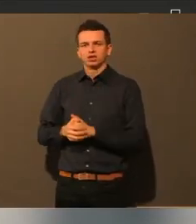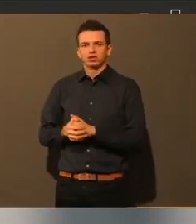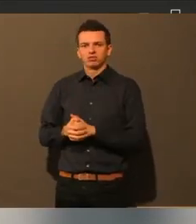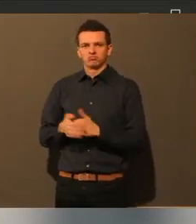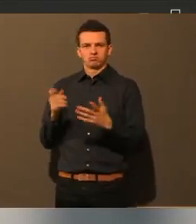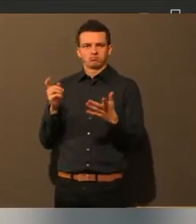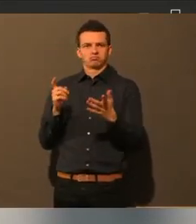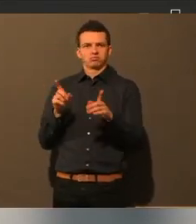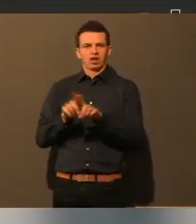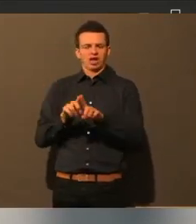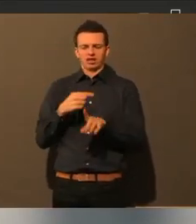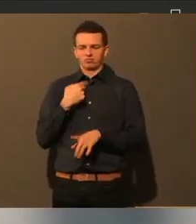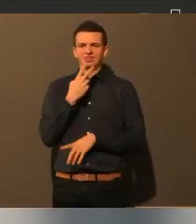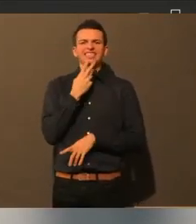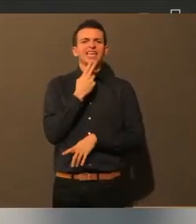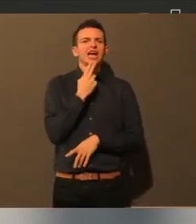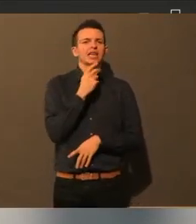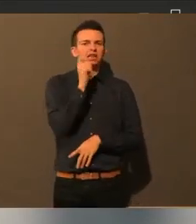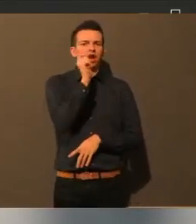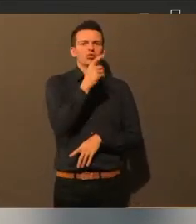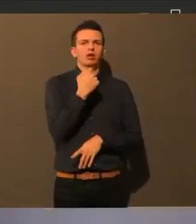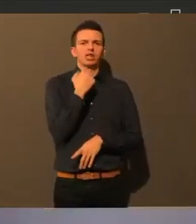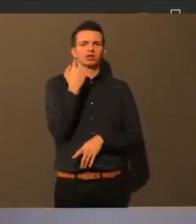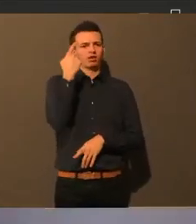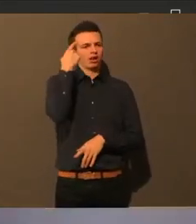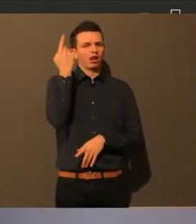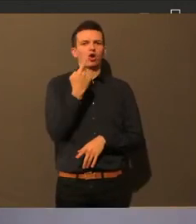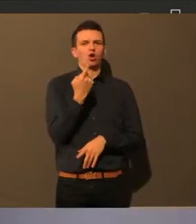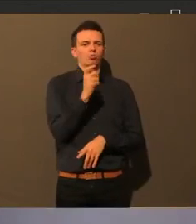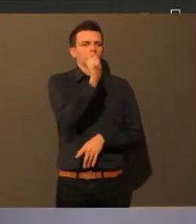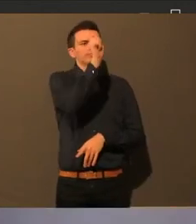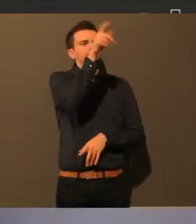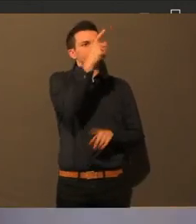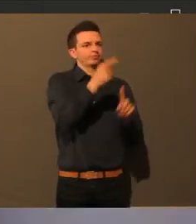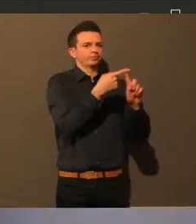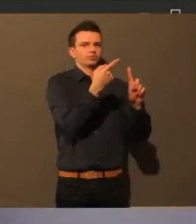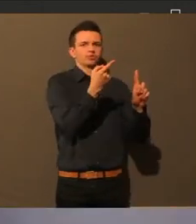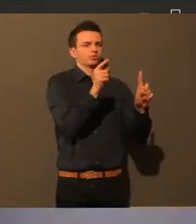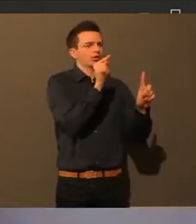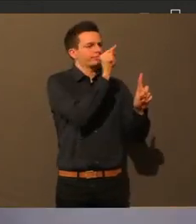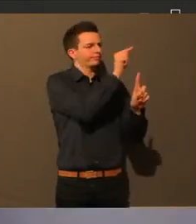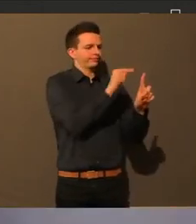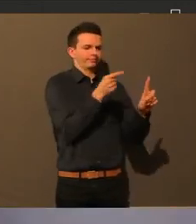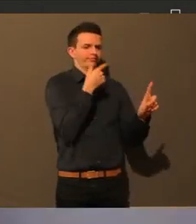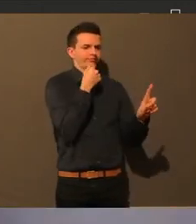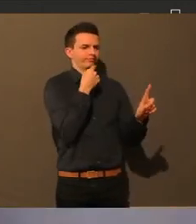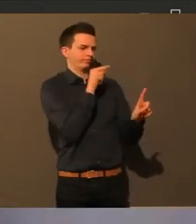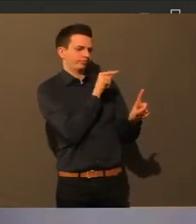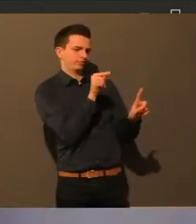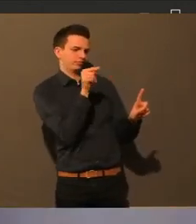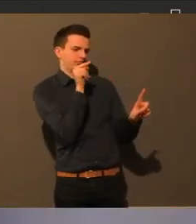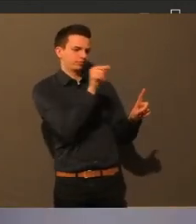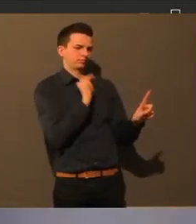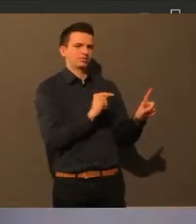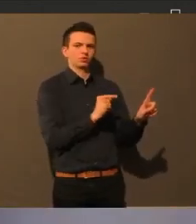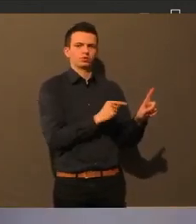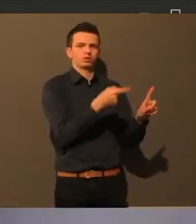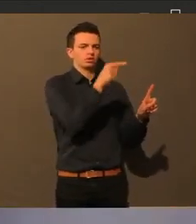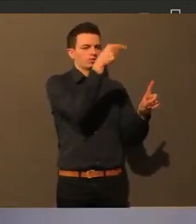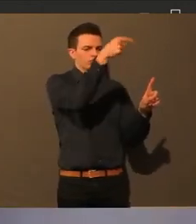runter in so einen Schacht und man greift rein und holt es sich raus. Und ich dachte, das kann man ja bestimmt auch mit einer Maske machen. Okay.